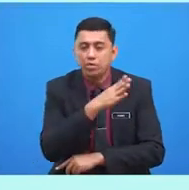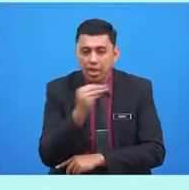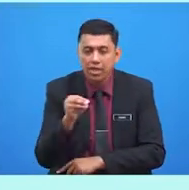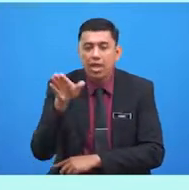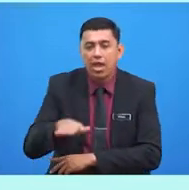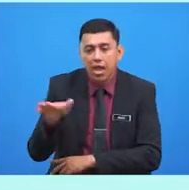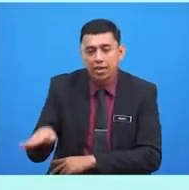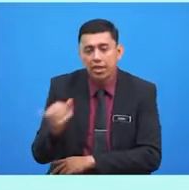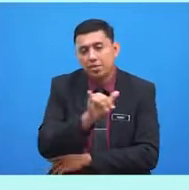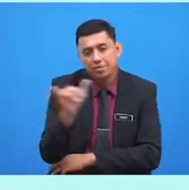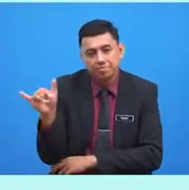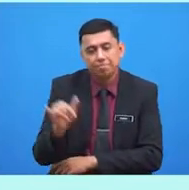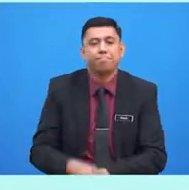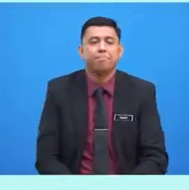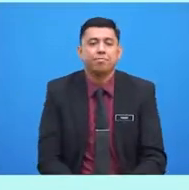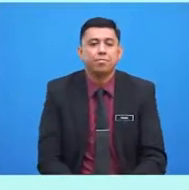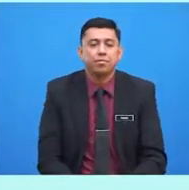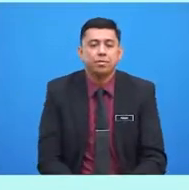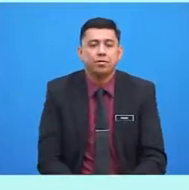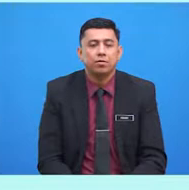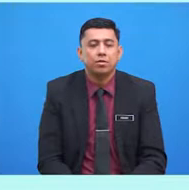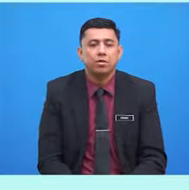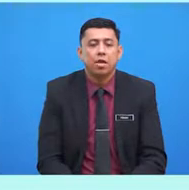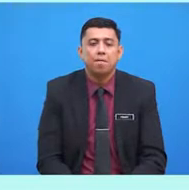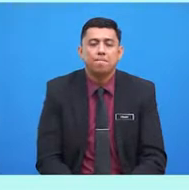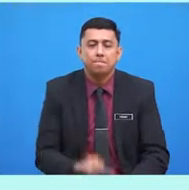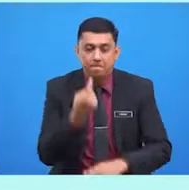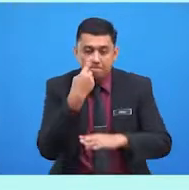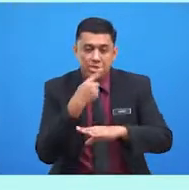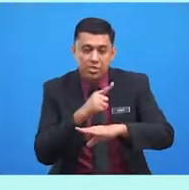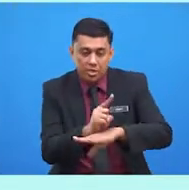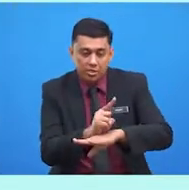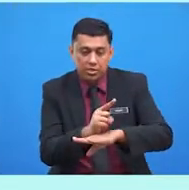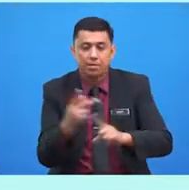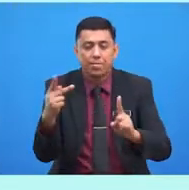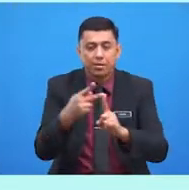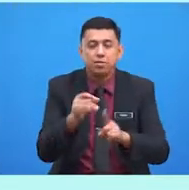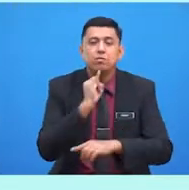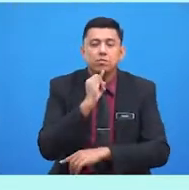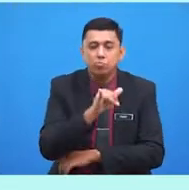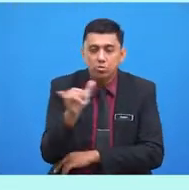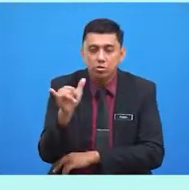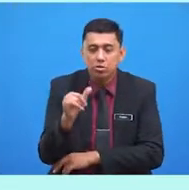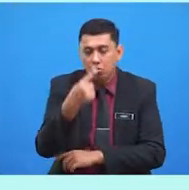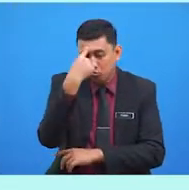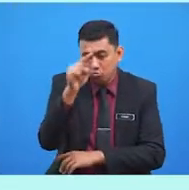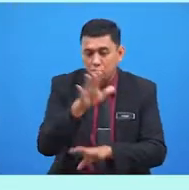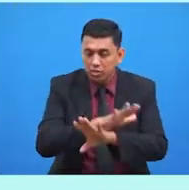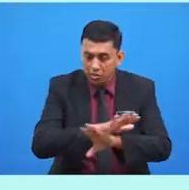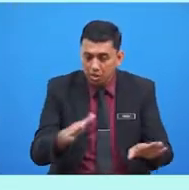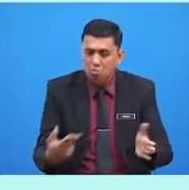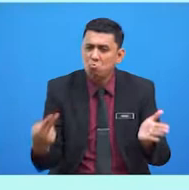adiknya. Pejia berjanji kepada ibunya untuk tidak